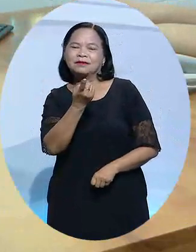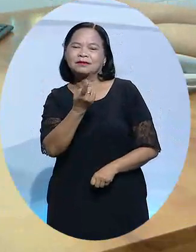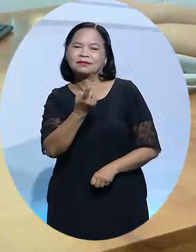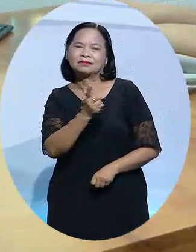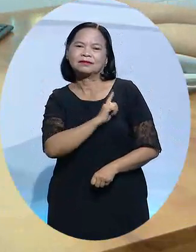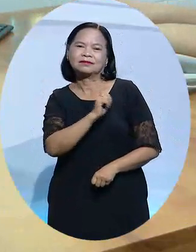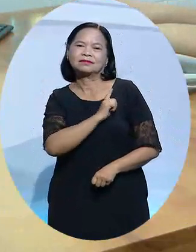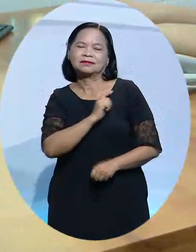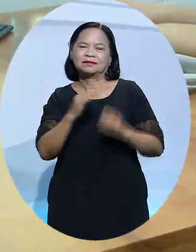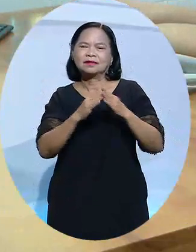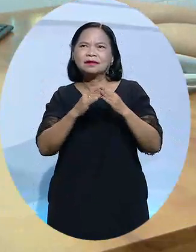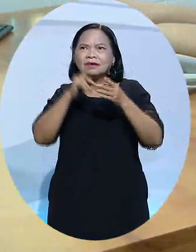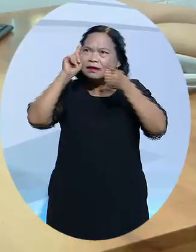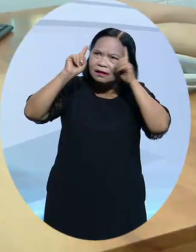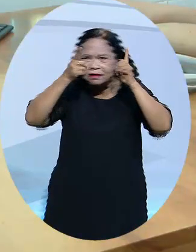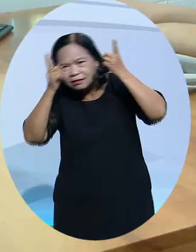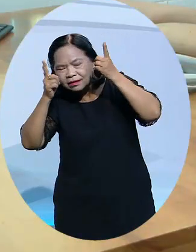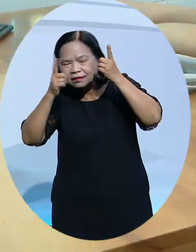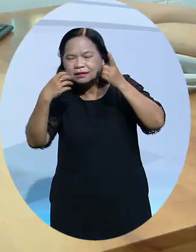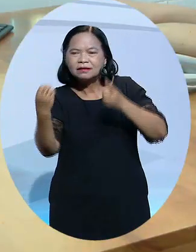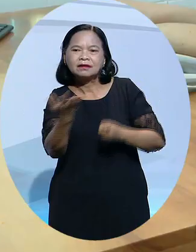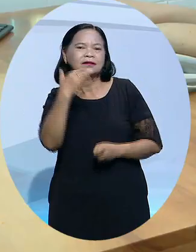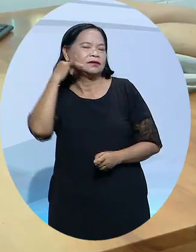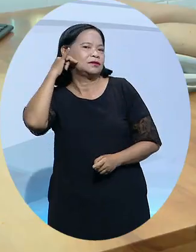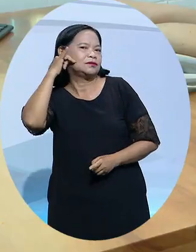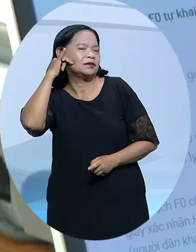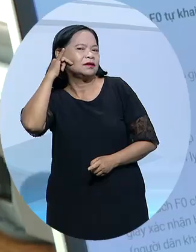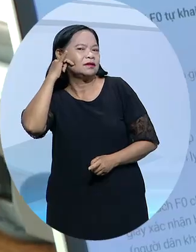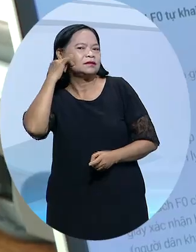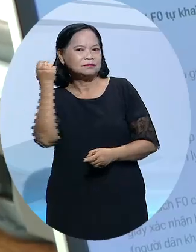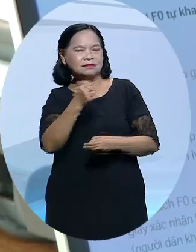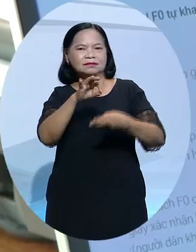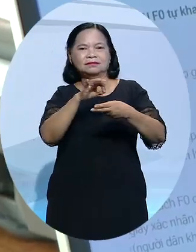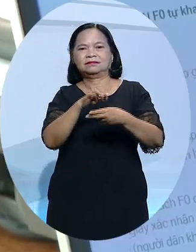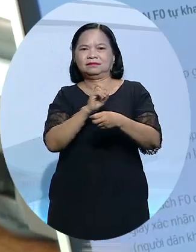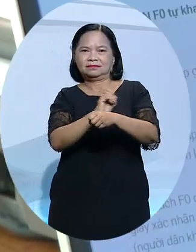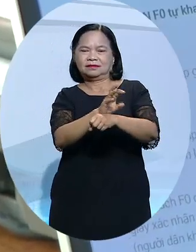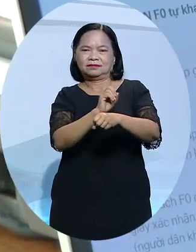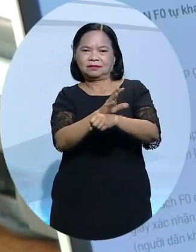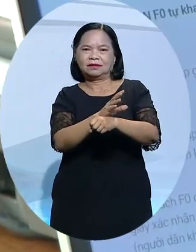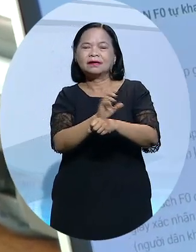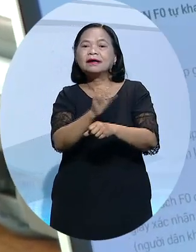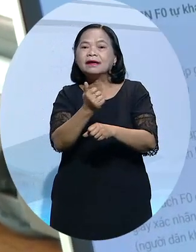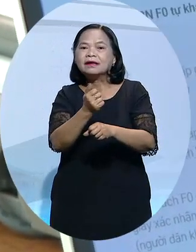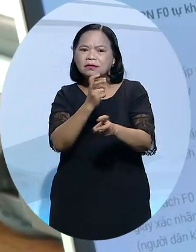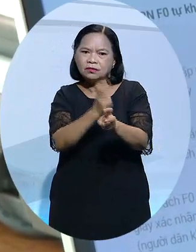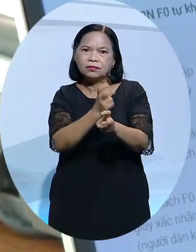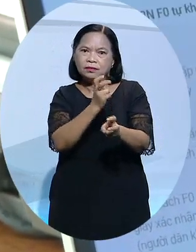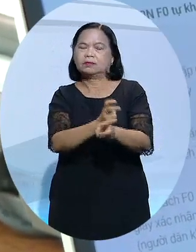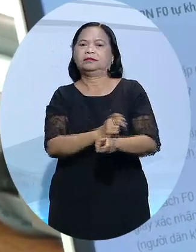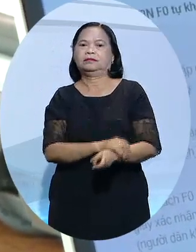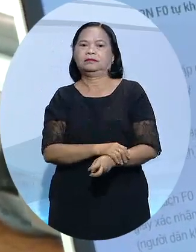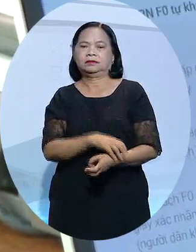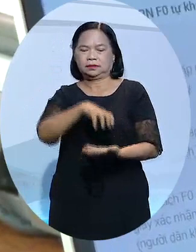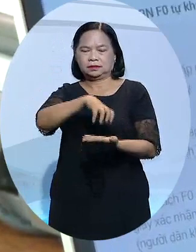Rồi có những cái gì thắc mắc thì họ sẽ liên hệ qua số điện thoại để có thể được tư vấn. Những cái đối tượng nguy cơ cao được dán cảnh báo đỏ và